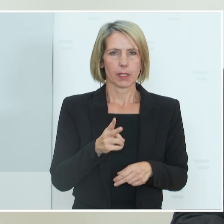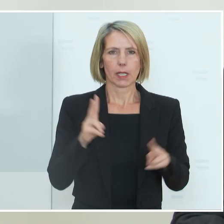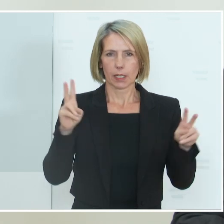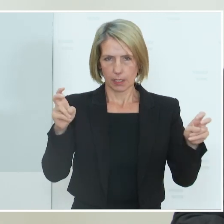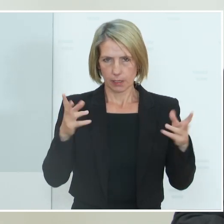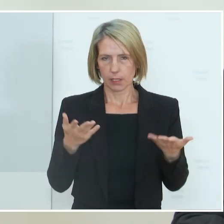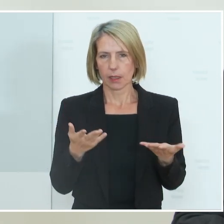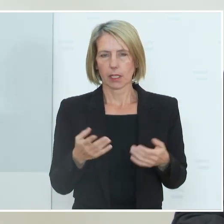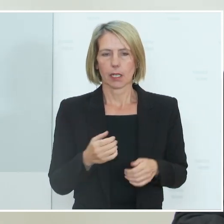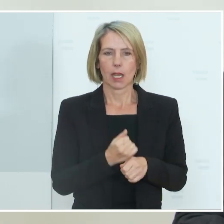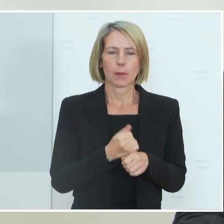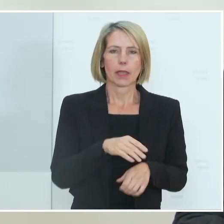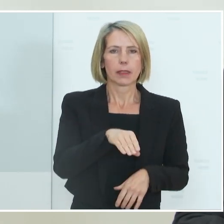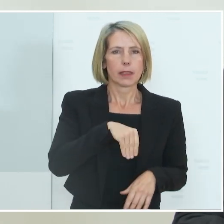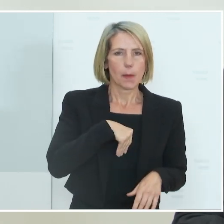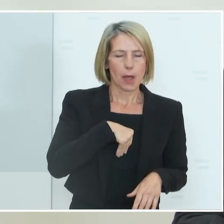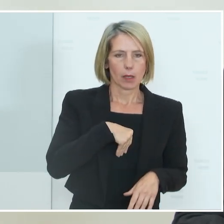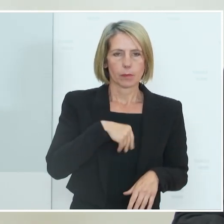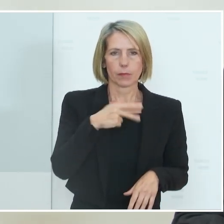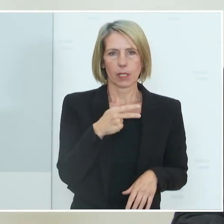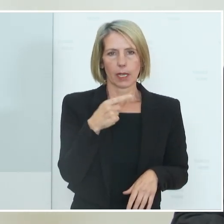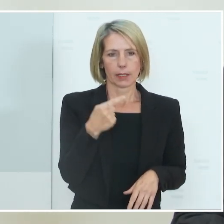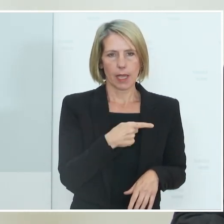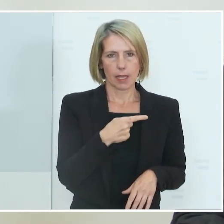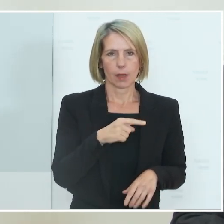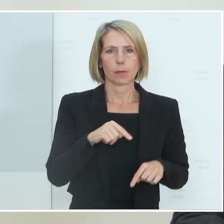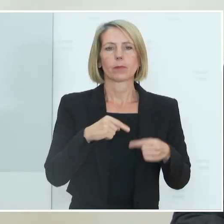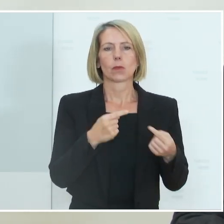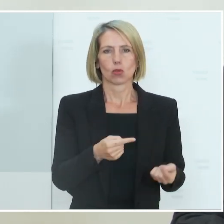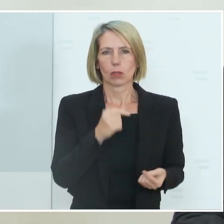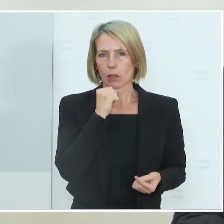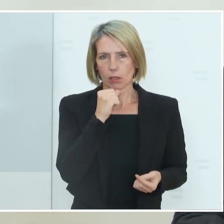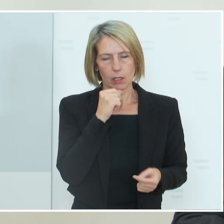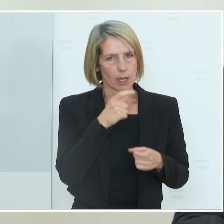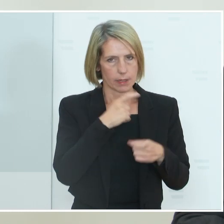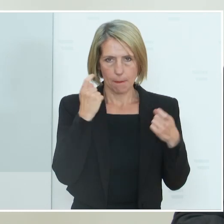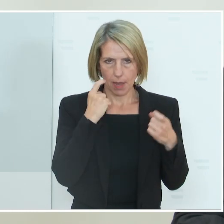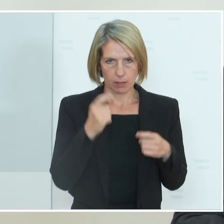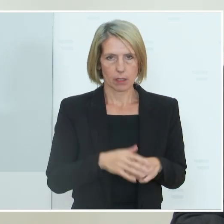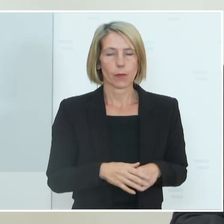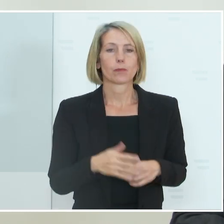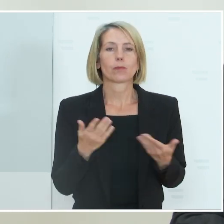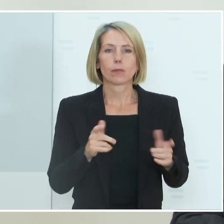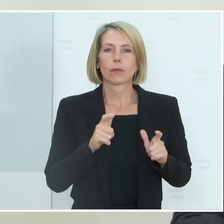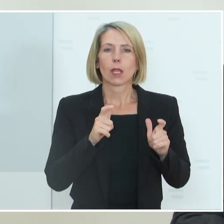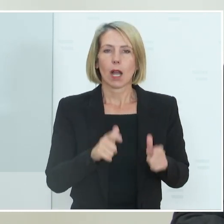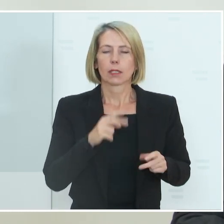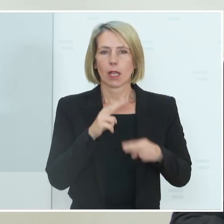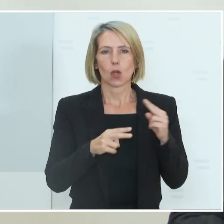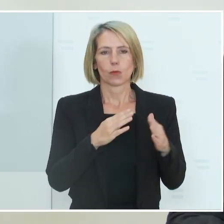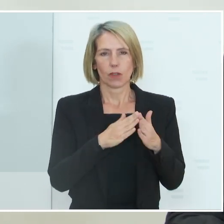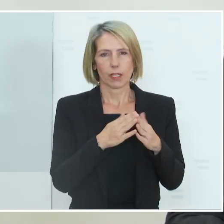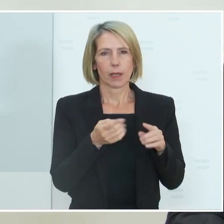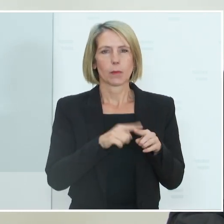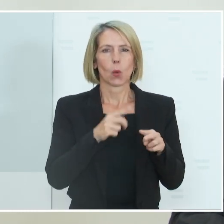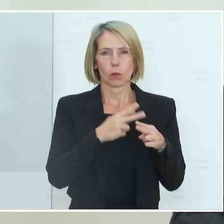Arbeitnehmer grundsätzlich 3G und dann keine Maske. Ausnahme sind die Alters und Pflegeheime und die Krankenhäuser,